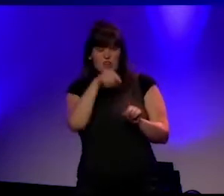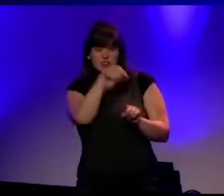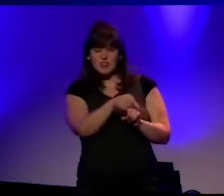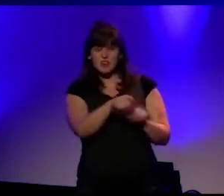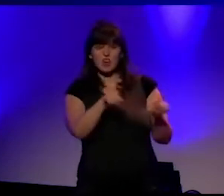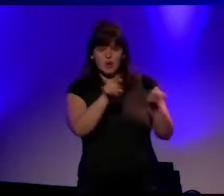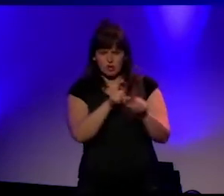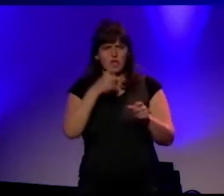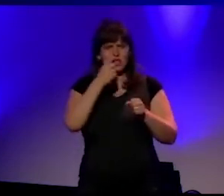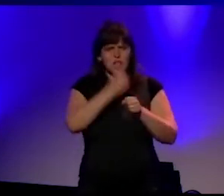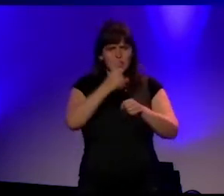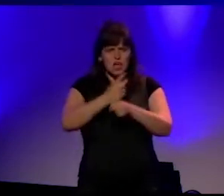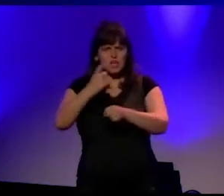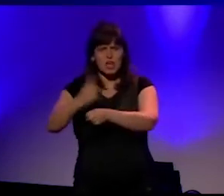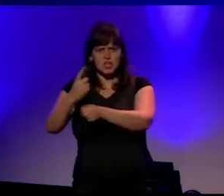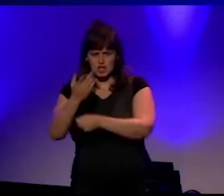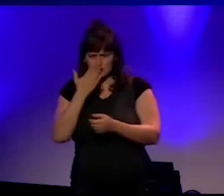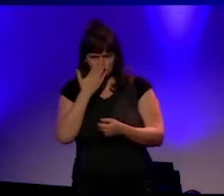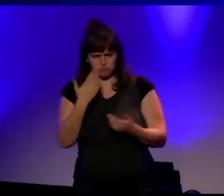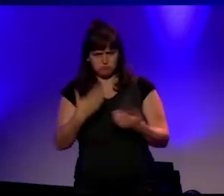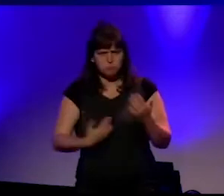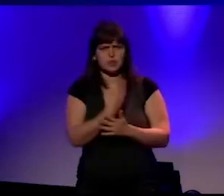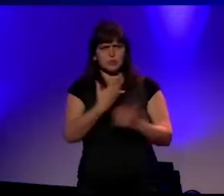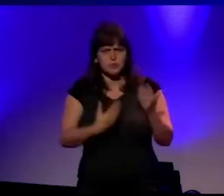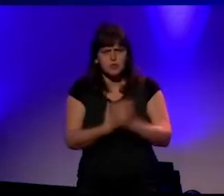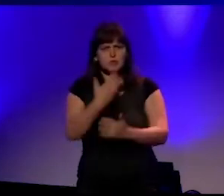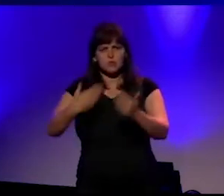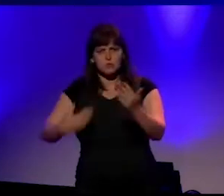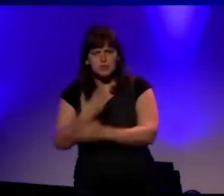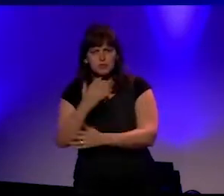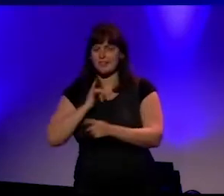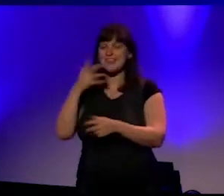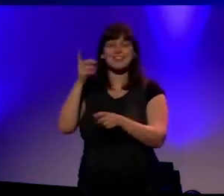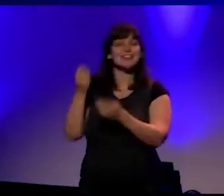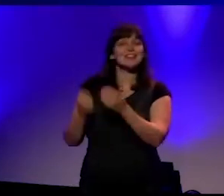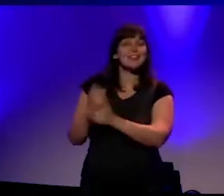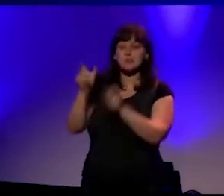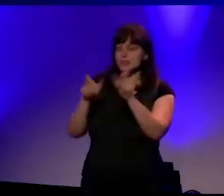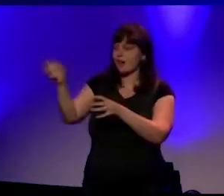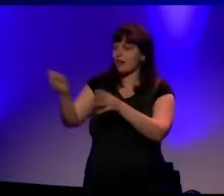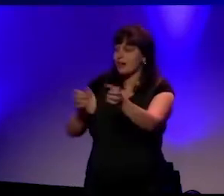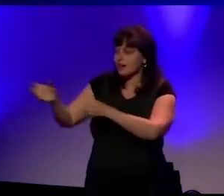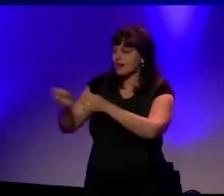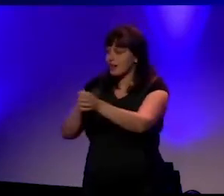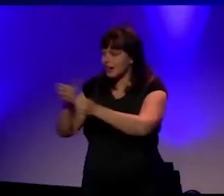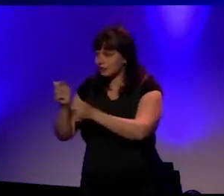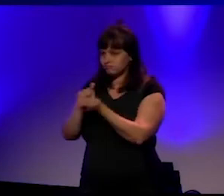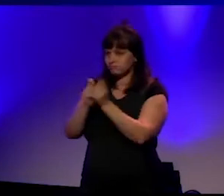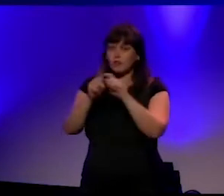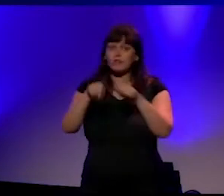elk jaar opnieuw lijkt te herhalen, ten aanzien van telkens nieuwe schachten die vervolgens het jaar nadien de nieuwe bruten worden.